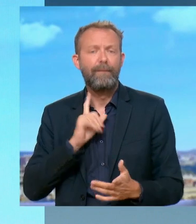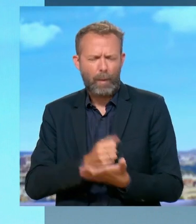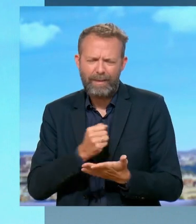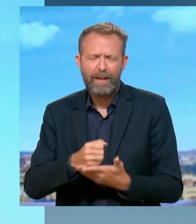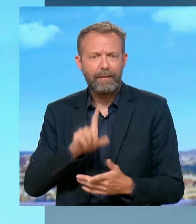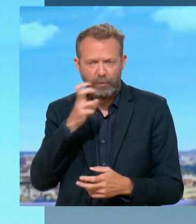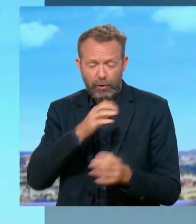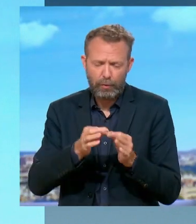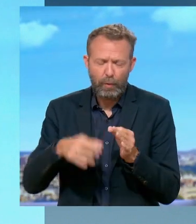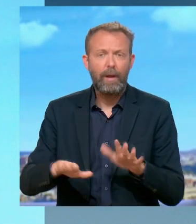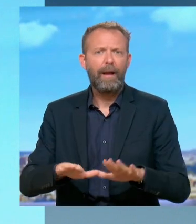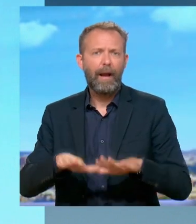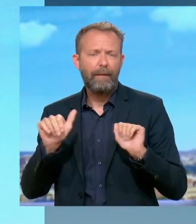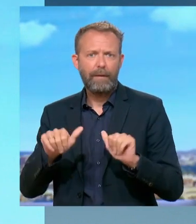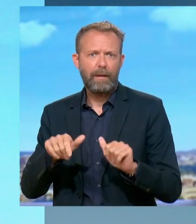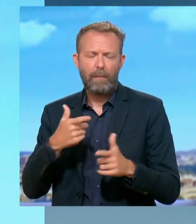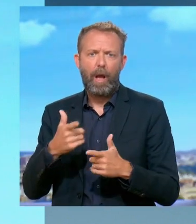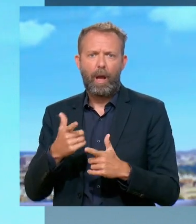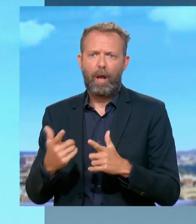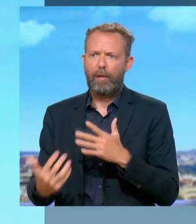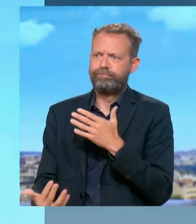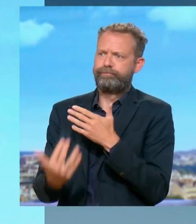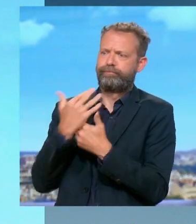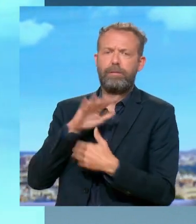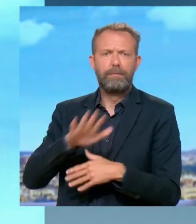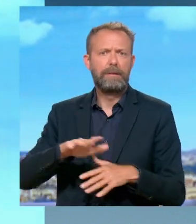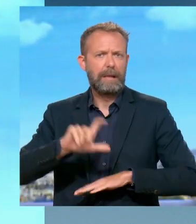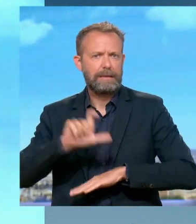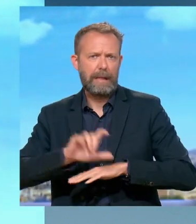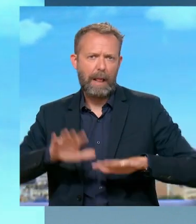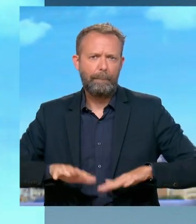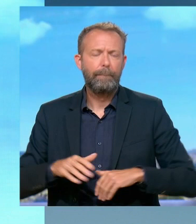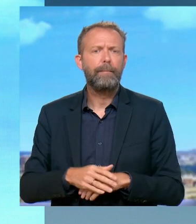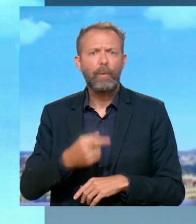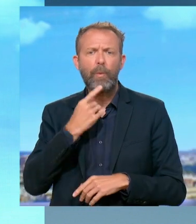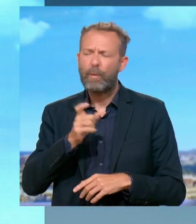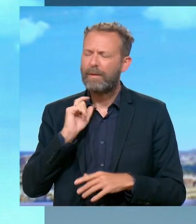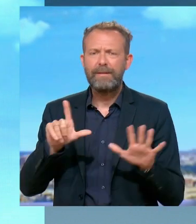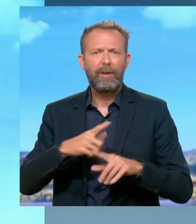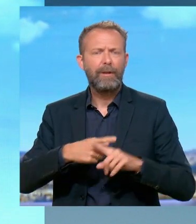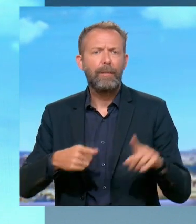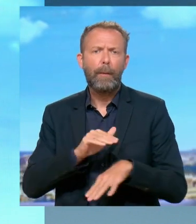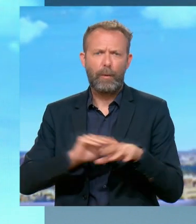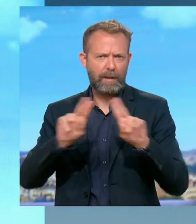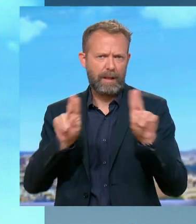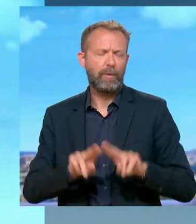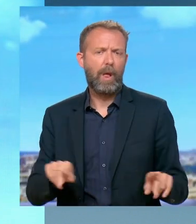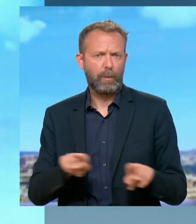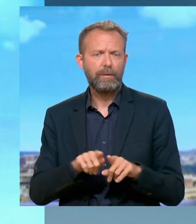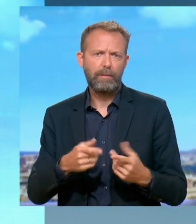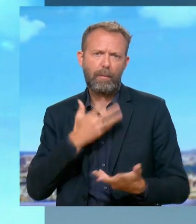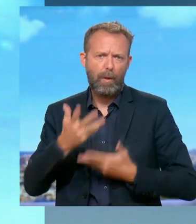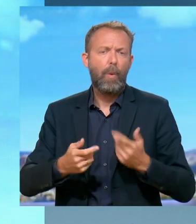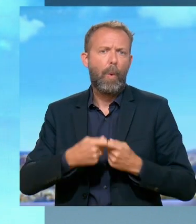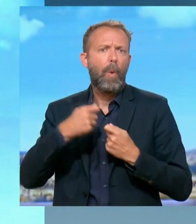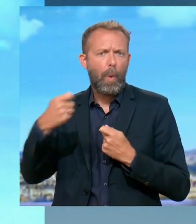pour ne pas se laisser déborder par ces pénétrations islamistes. On en parlait dans le journal de 7h30. La politique internationale aussi a longuement été évoquée